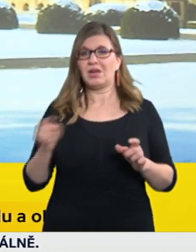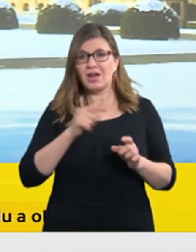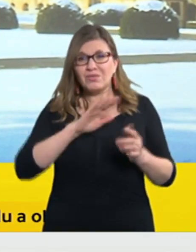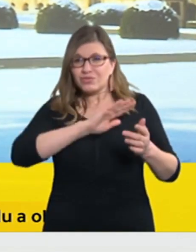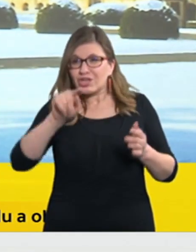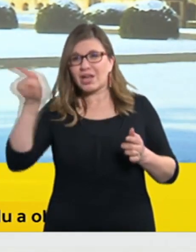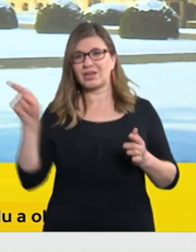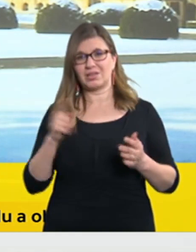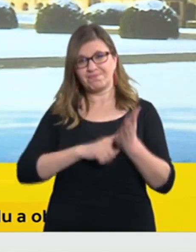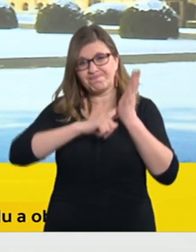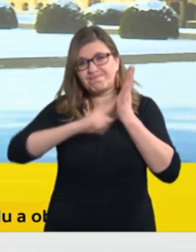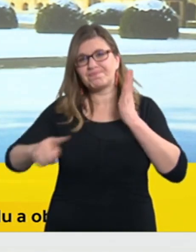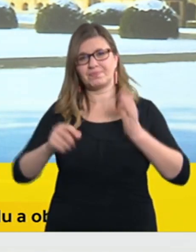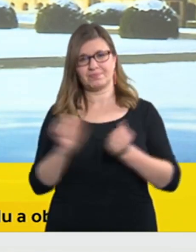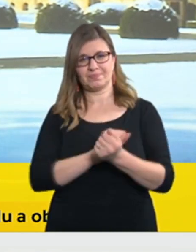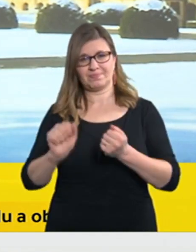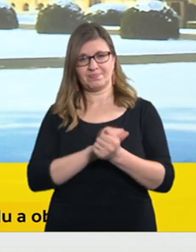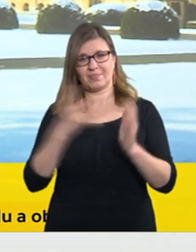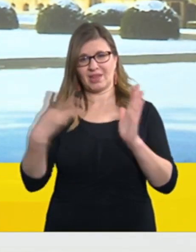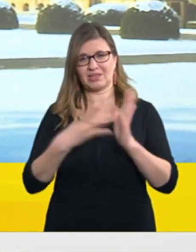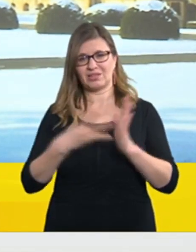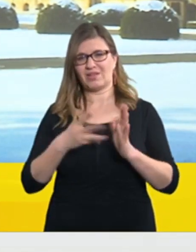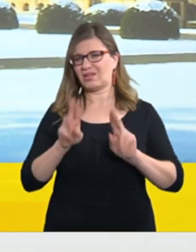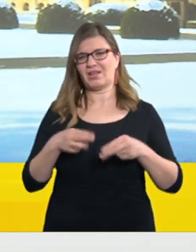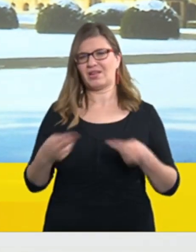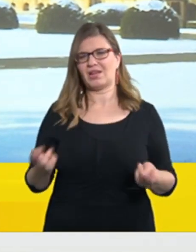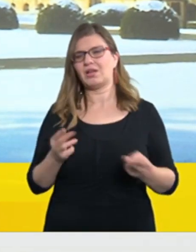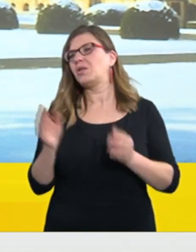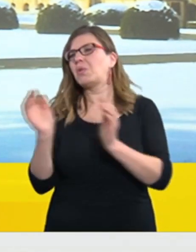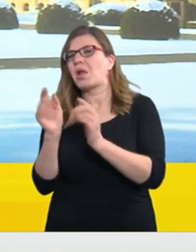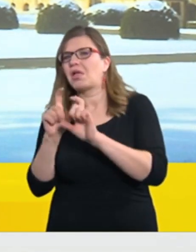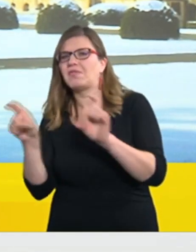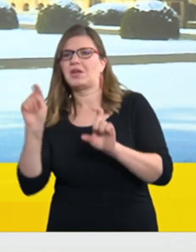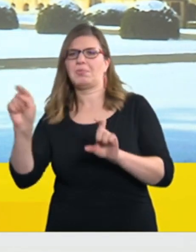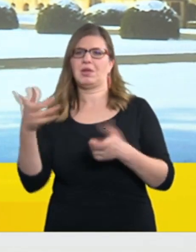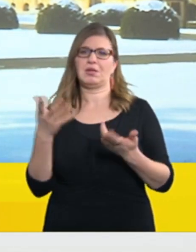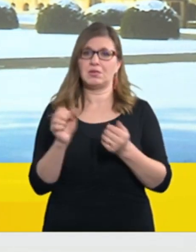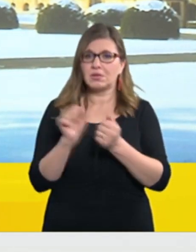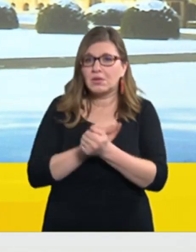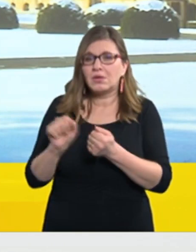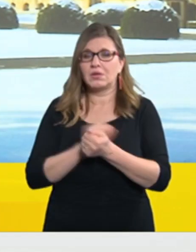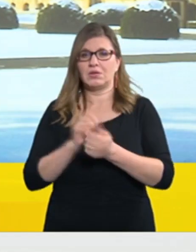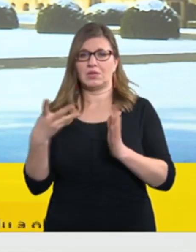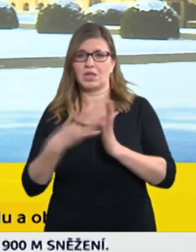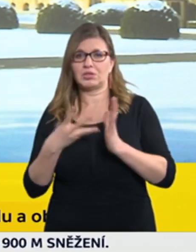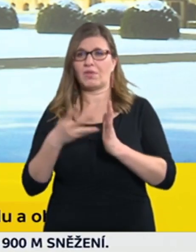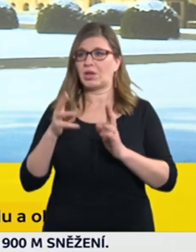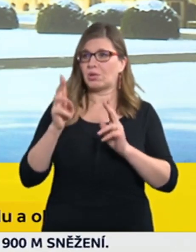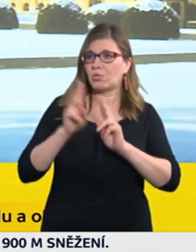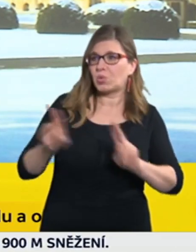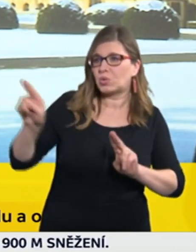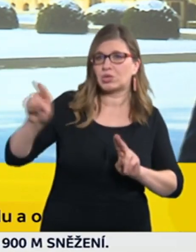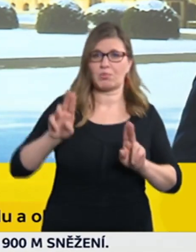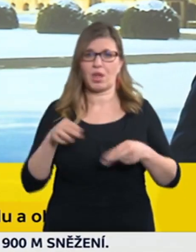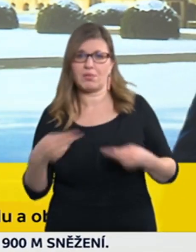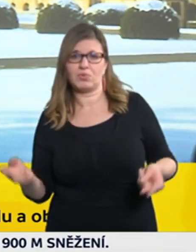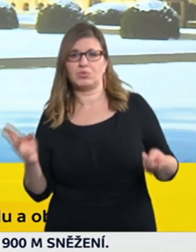střední firmy, které mají třeba několik zaměstnanců a složitě by se rozlišovalo, kdo tady může či nemůže. My chceme jít spíše cestou